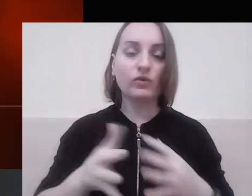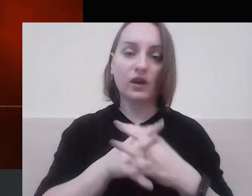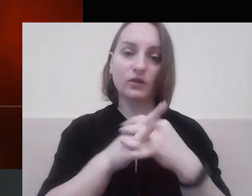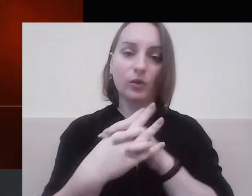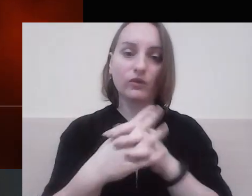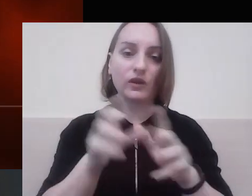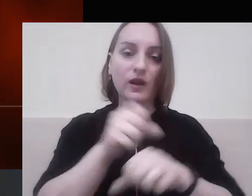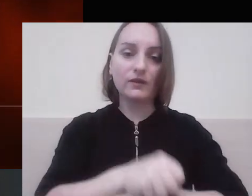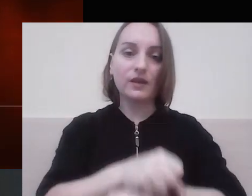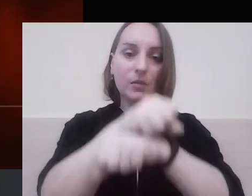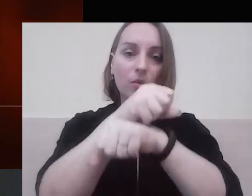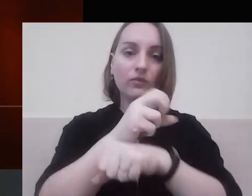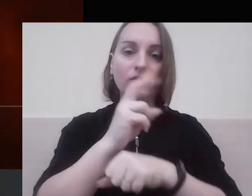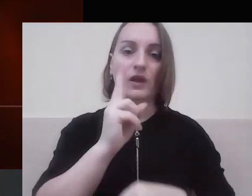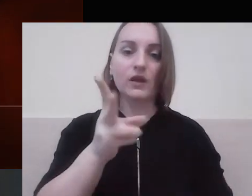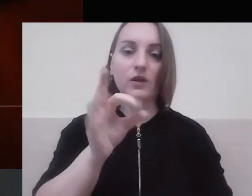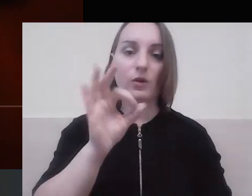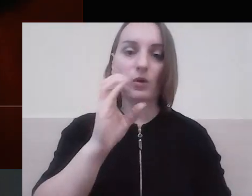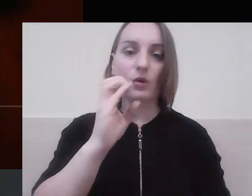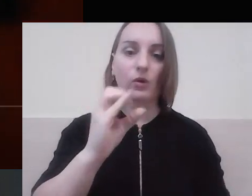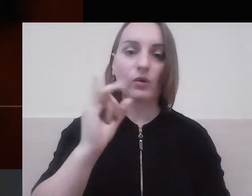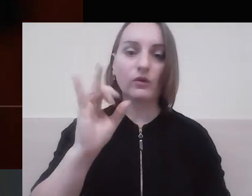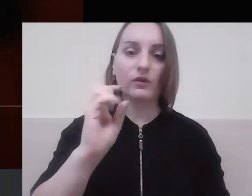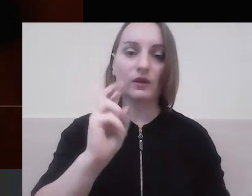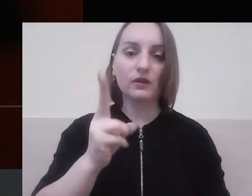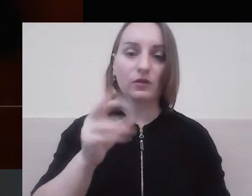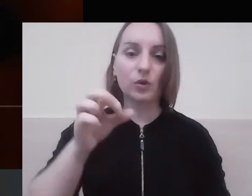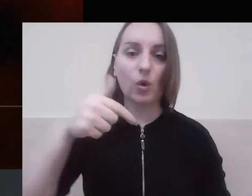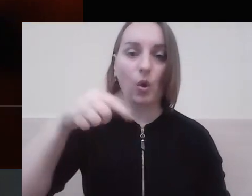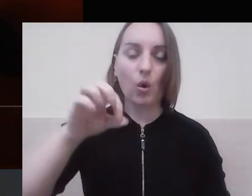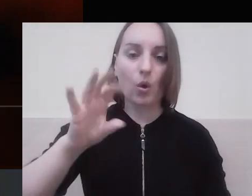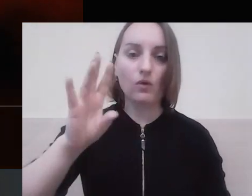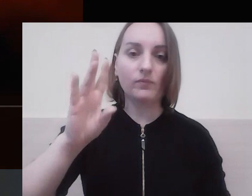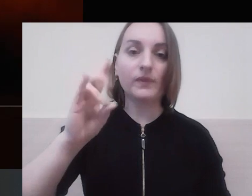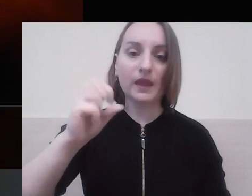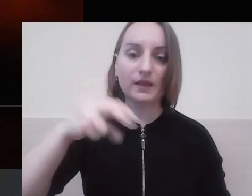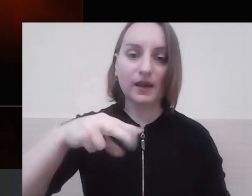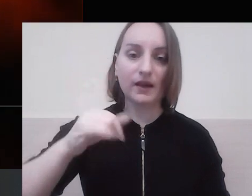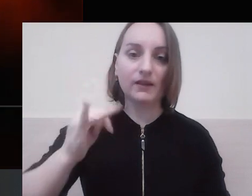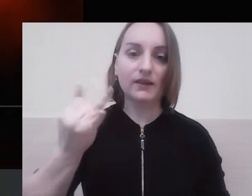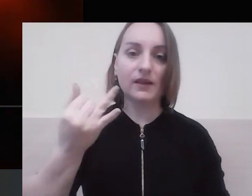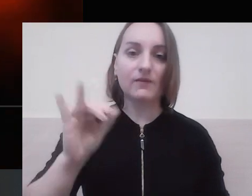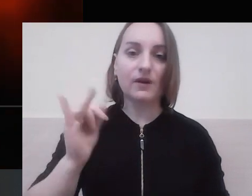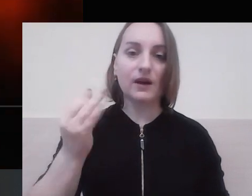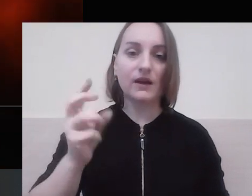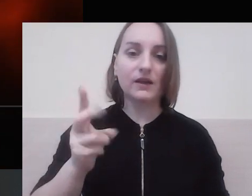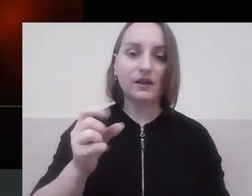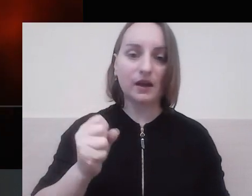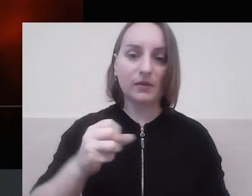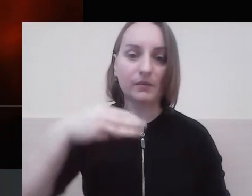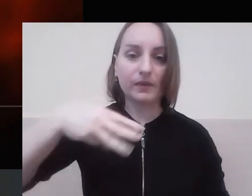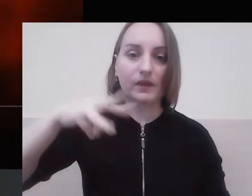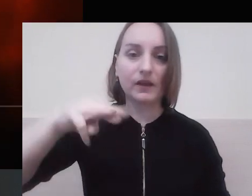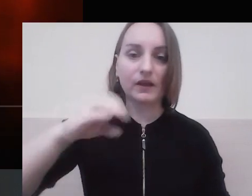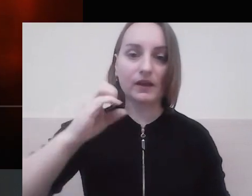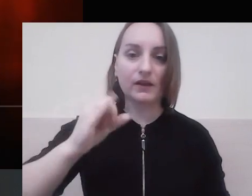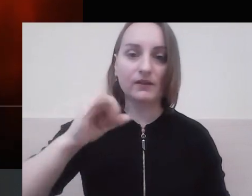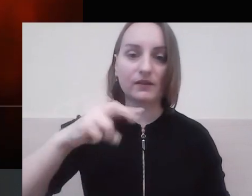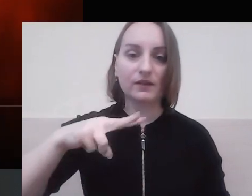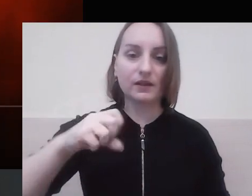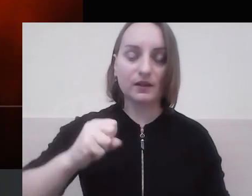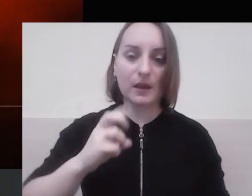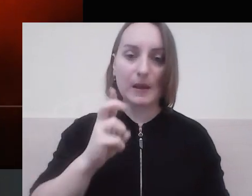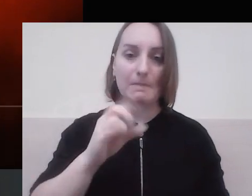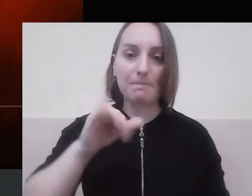козацько-сирянських повстань під керівництвом Криштофа Косинського, Северина Наливайка, Тараса Федоровича Трясила, Павла